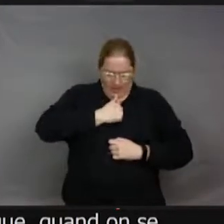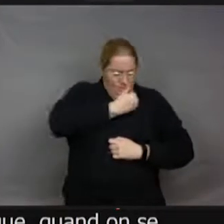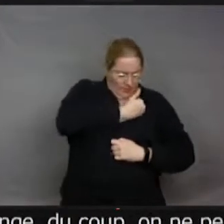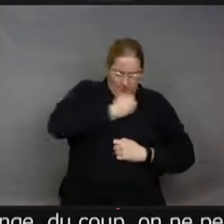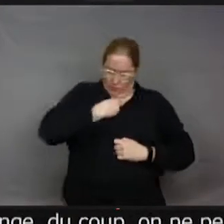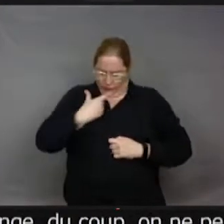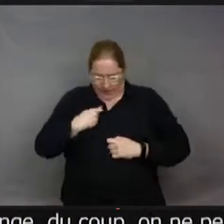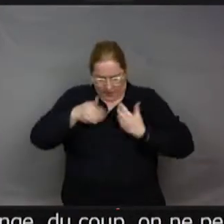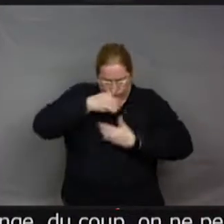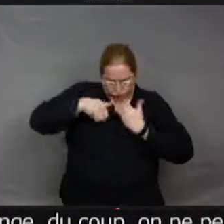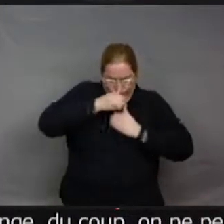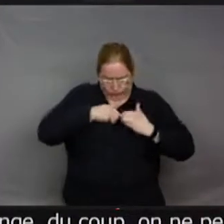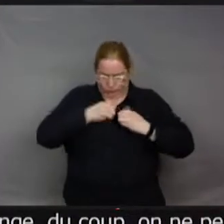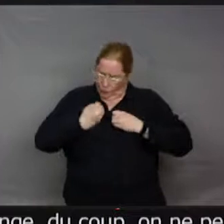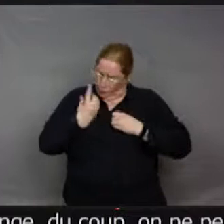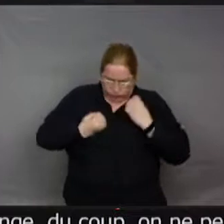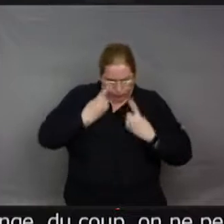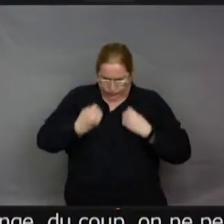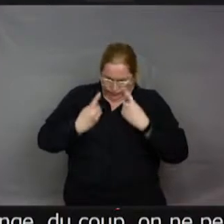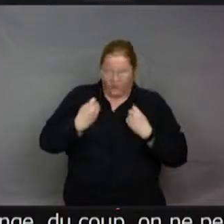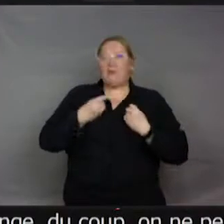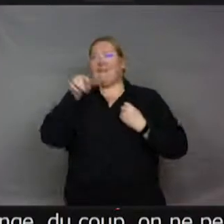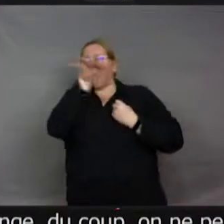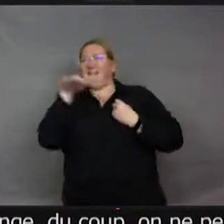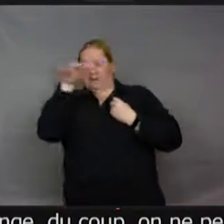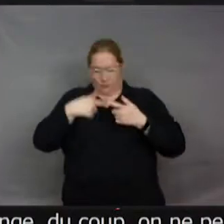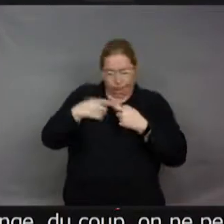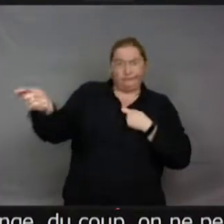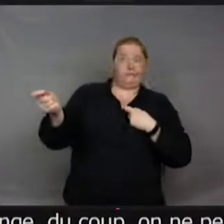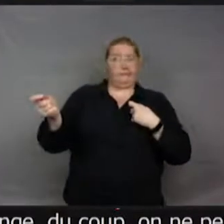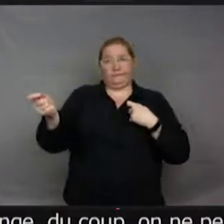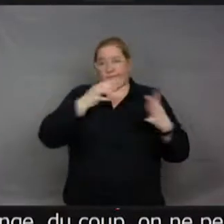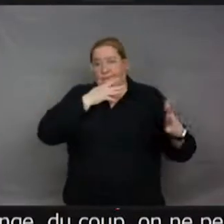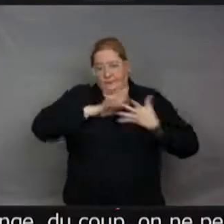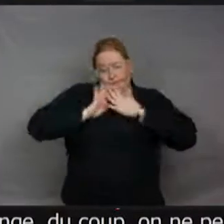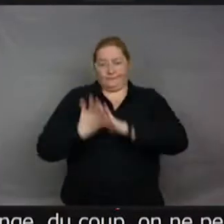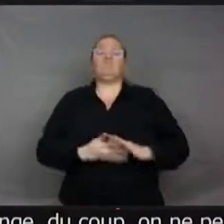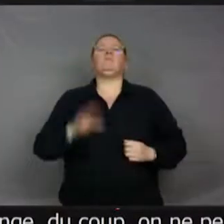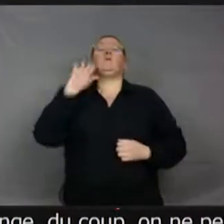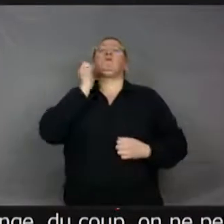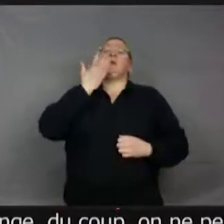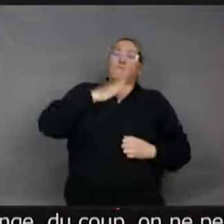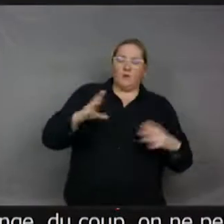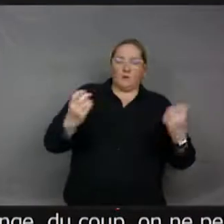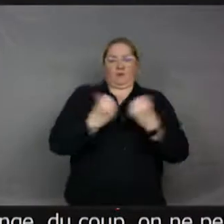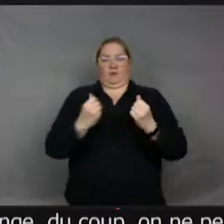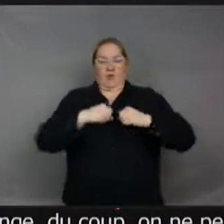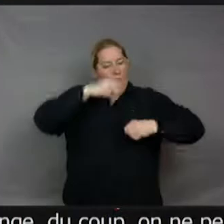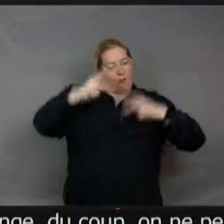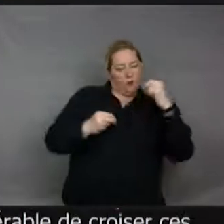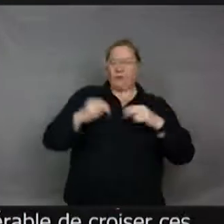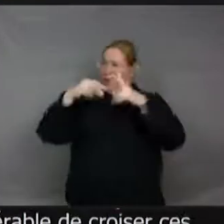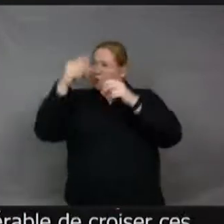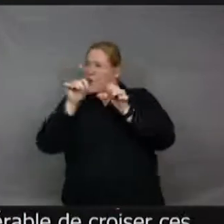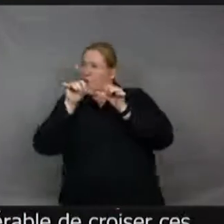'adapter à l'environnement. Du coup, c'est pour ça qu'il est préférable de croiser ces gènes et d'aller se croiser plus loin, le plus loin possible.